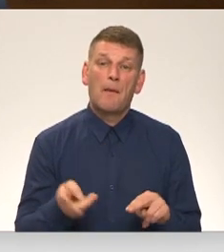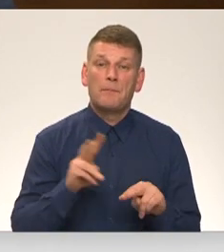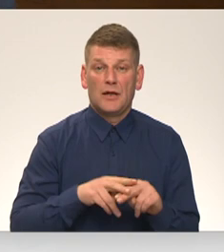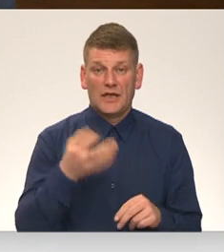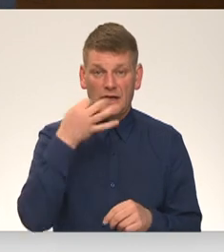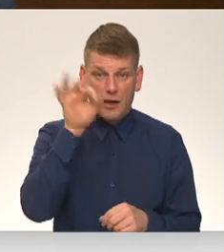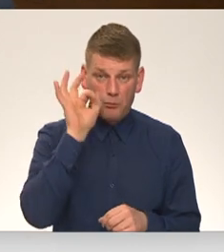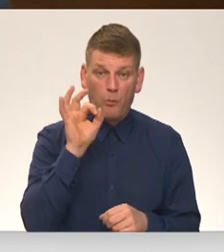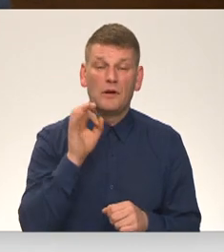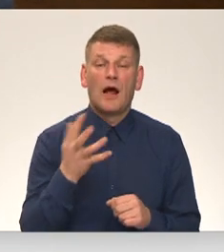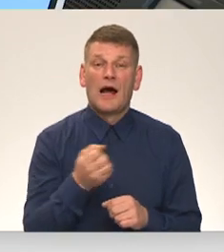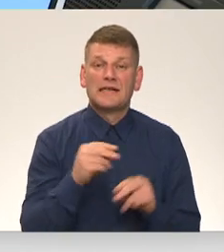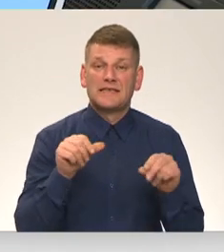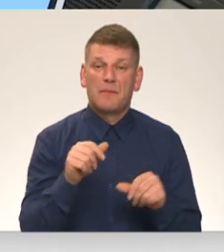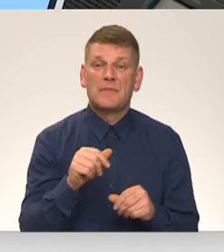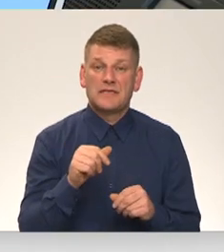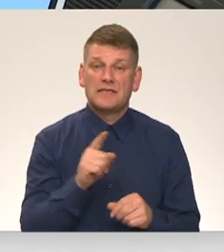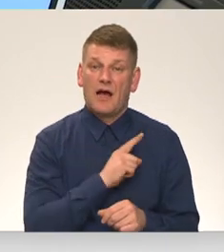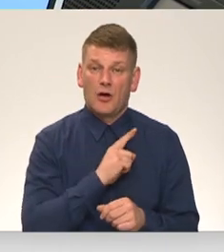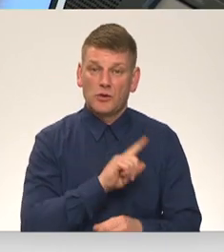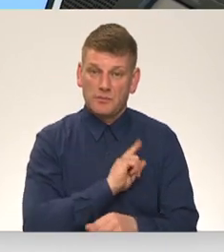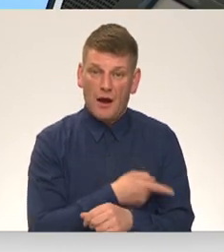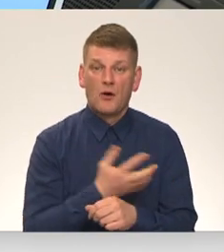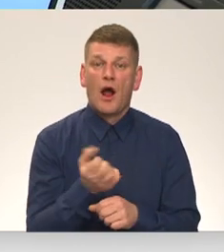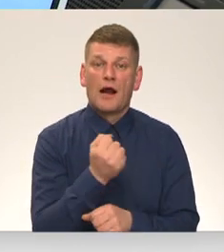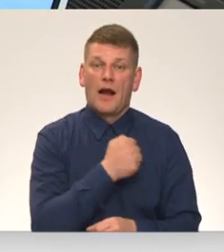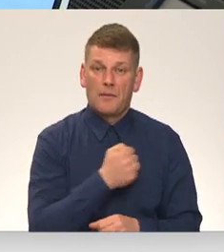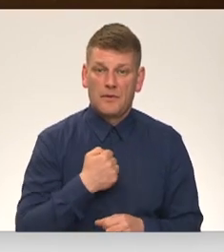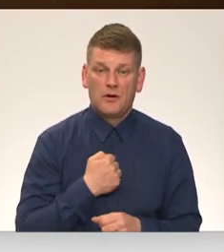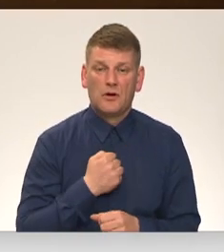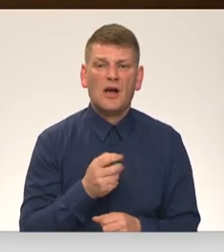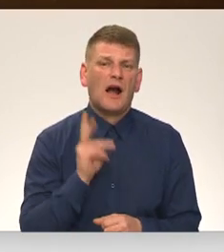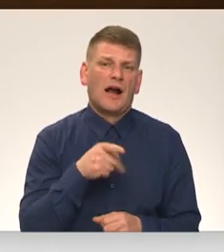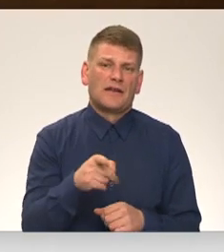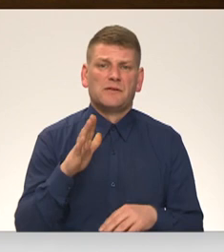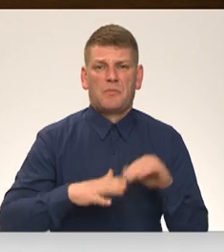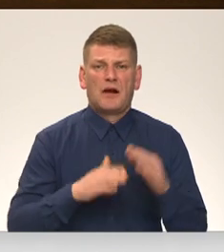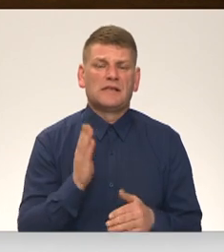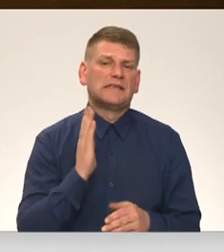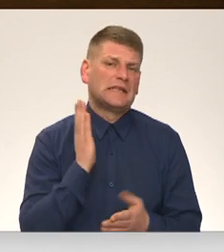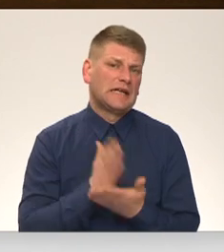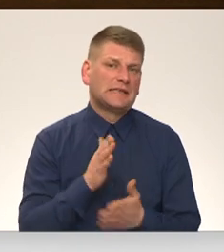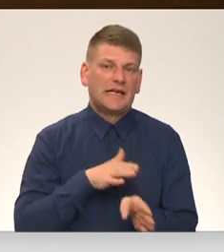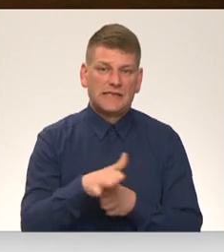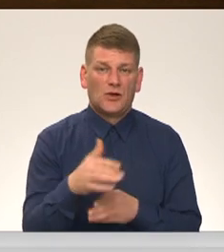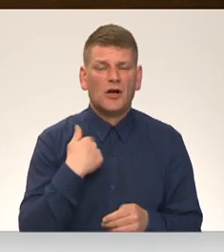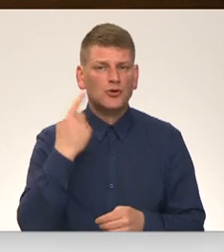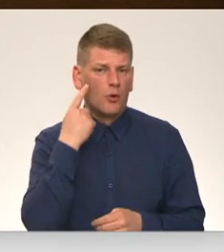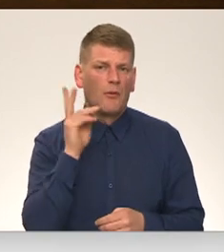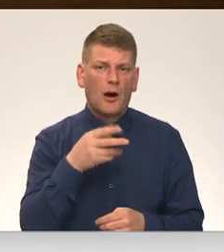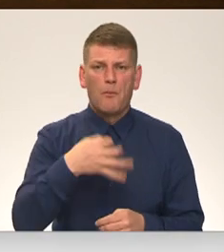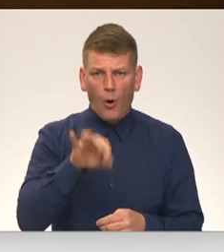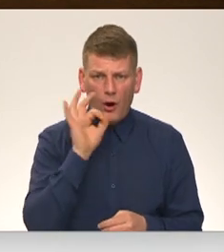policiju ar zemes sargu spēkiem, ar armiju. Kā tas praktiski tiks iztenots? Es domāju, ka policija